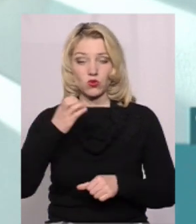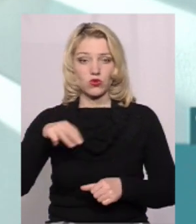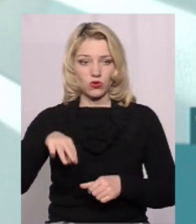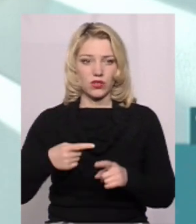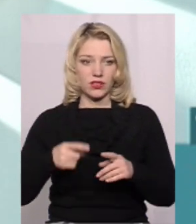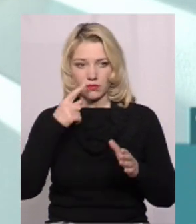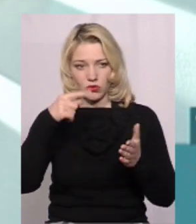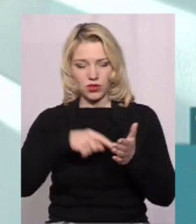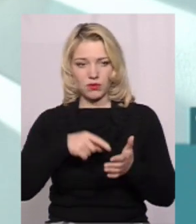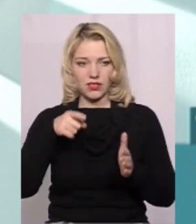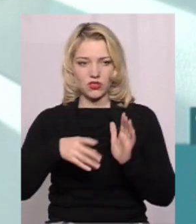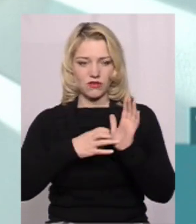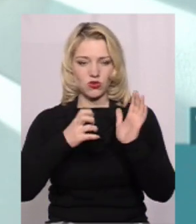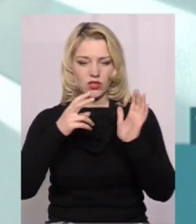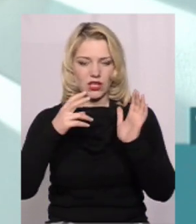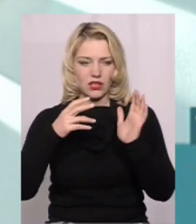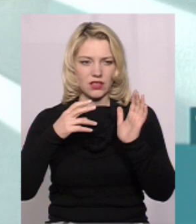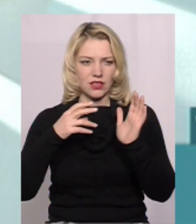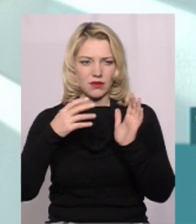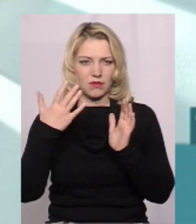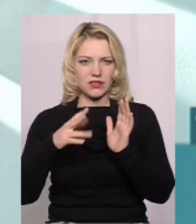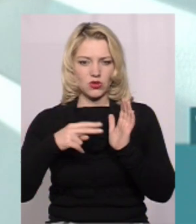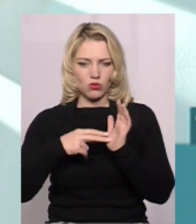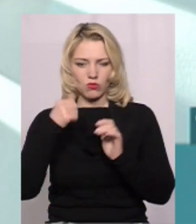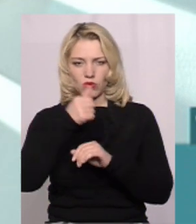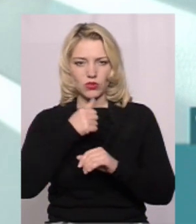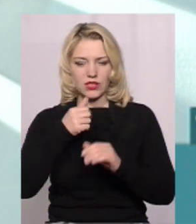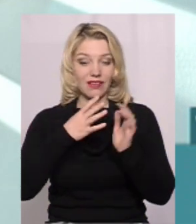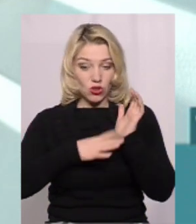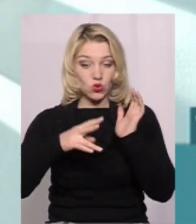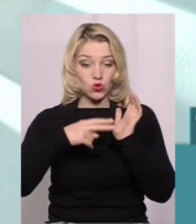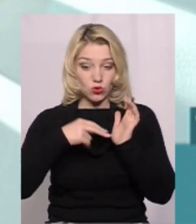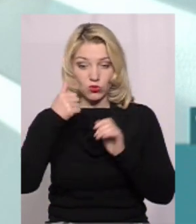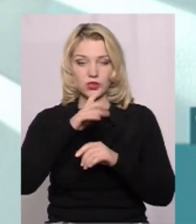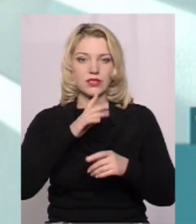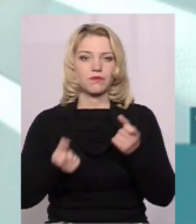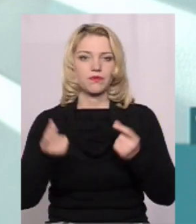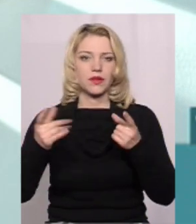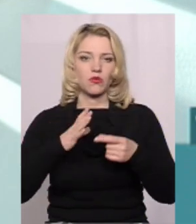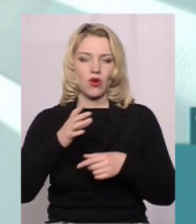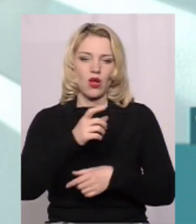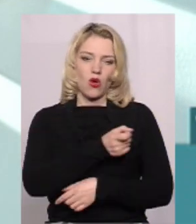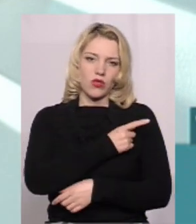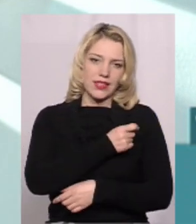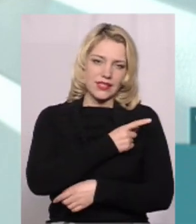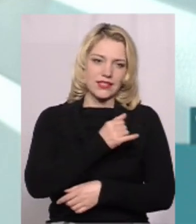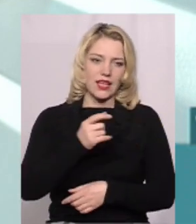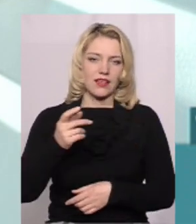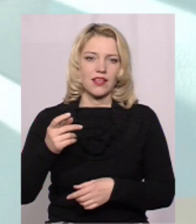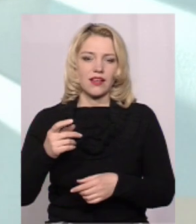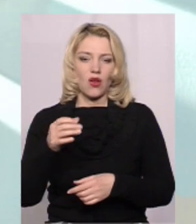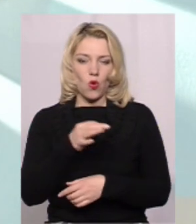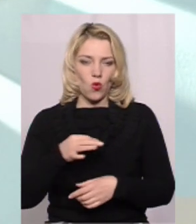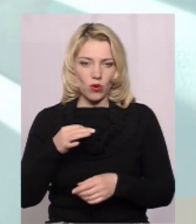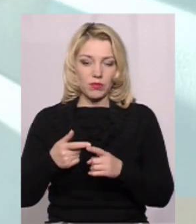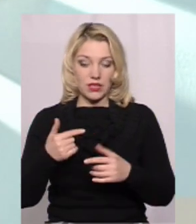в 1977 році, де був спалах і в Одеській, і Київській області. Ну, а сучасне, вже в нашому